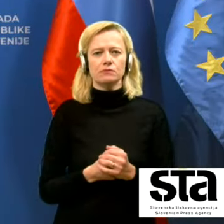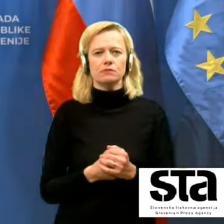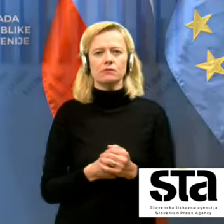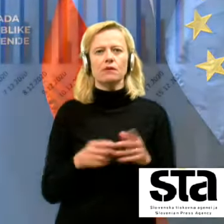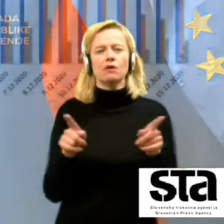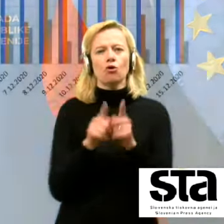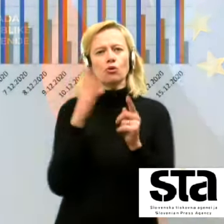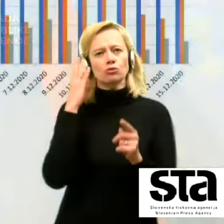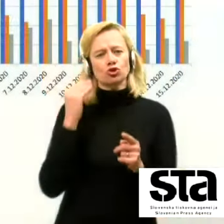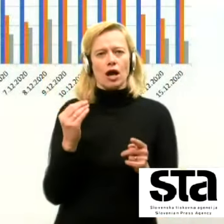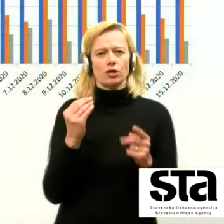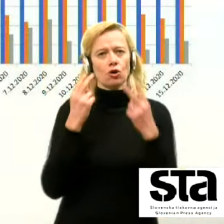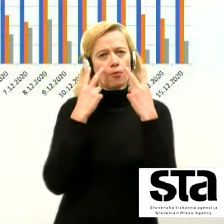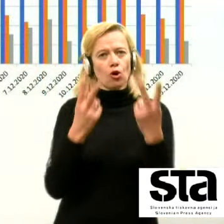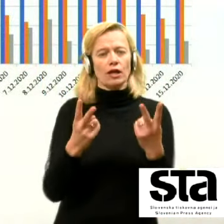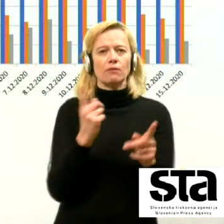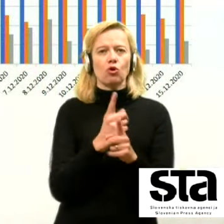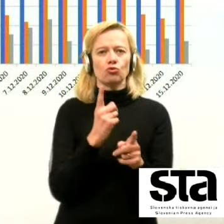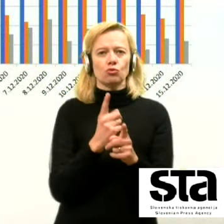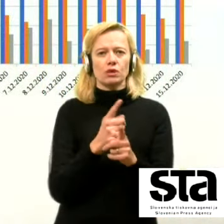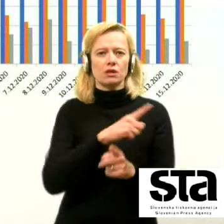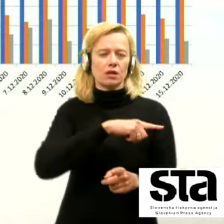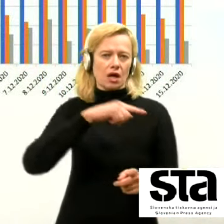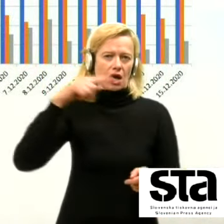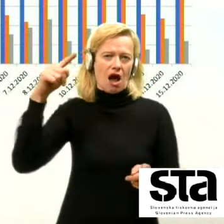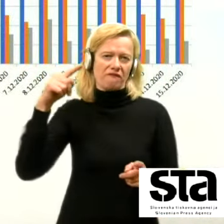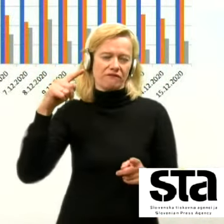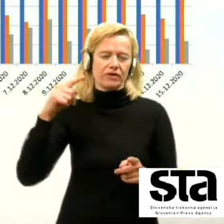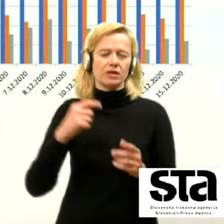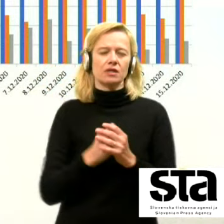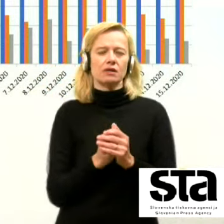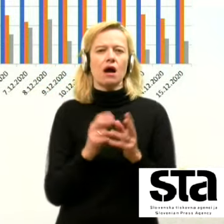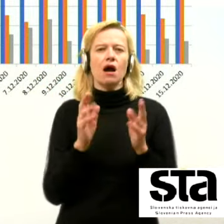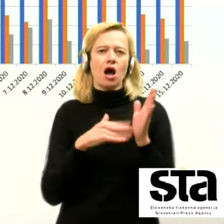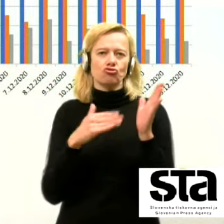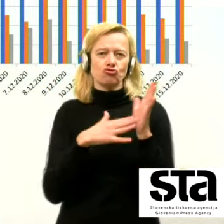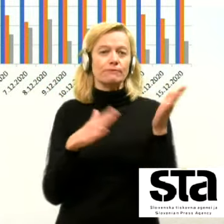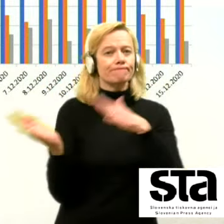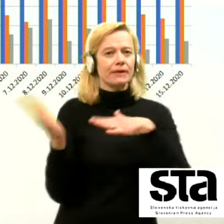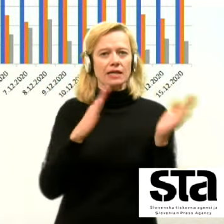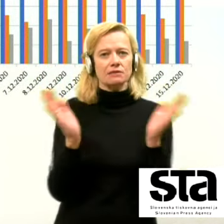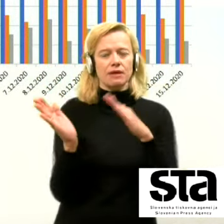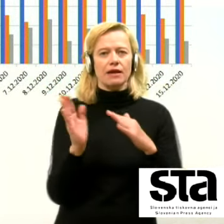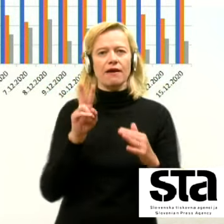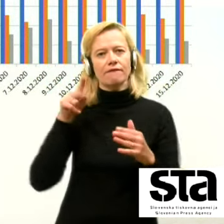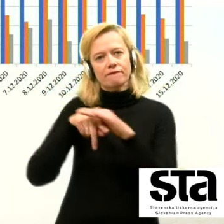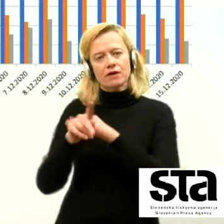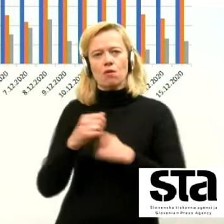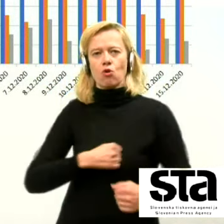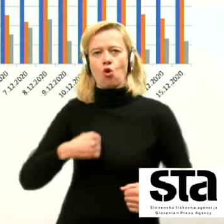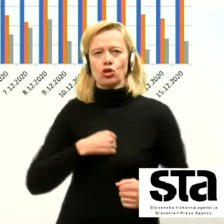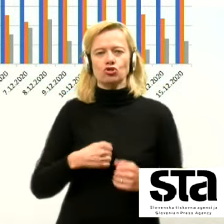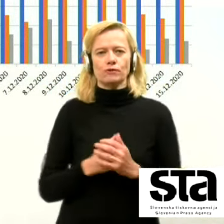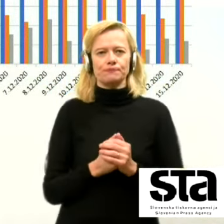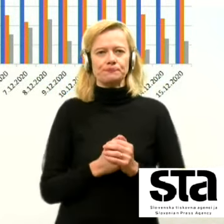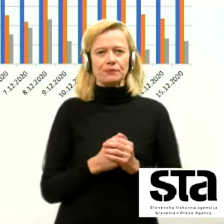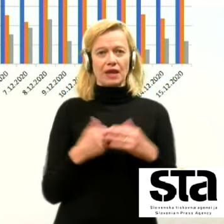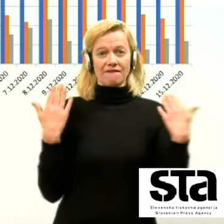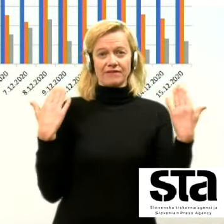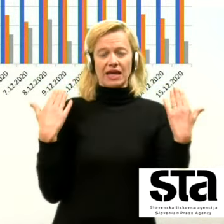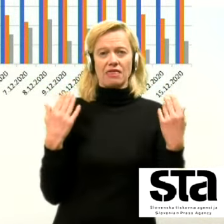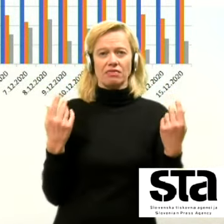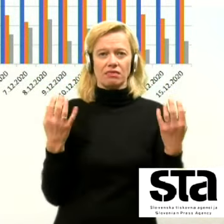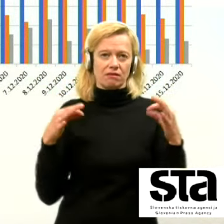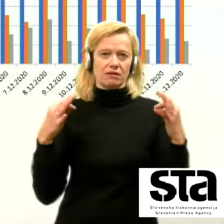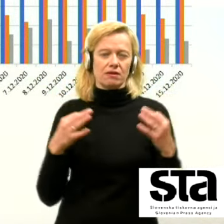pogledamo tudi graf ali dva, kakšne so razmere v bolnišnicah, torej vikend je za nami,